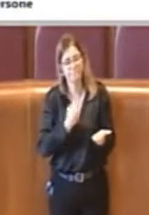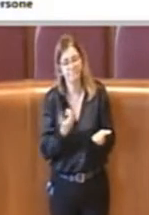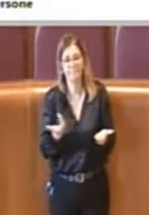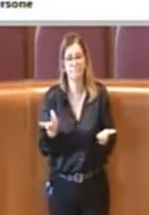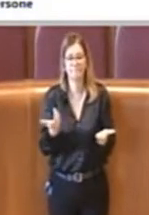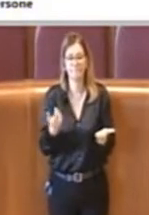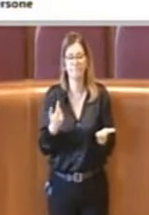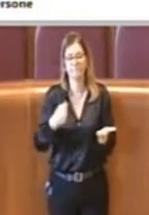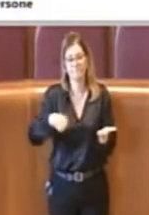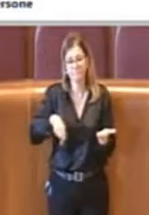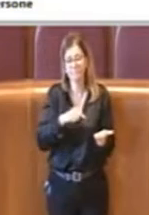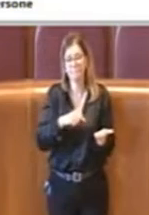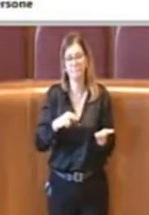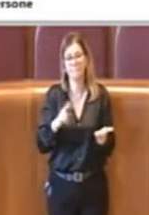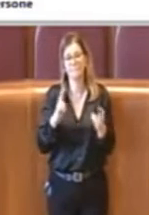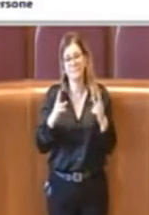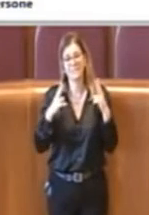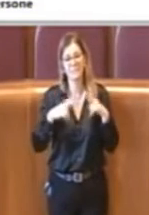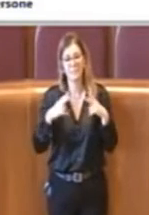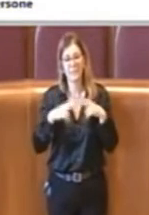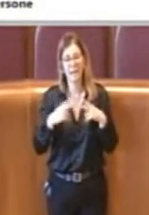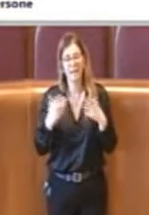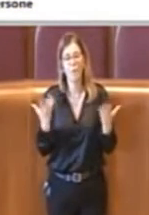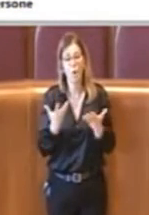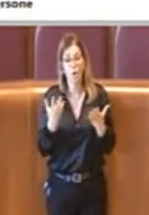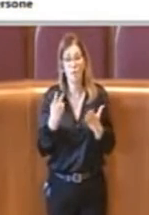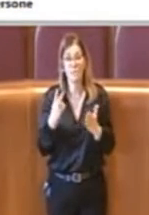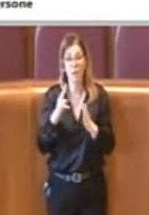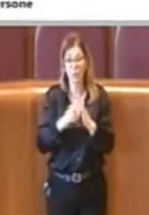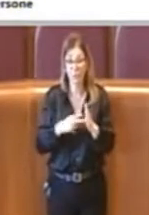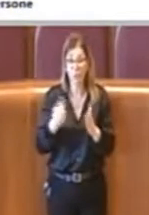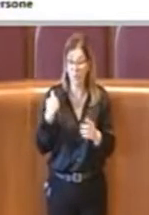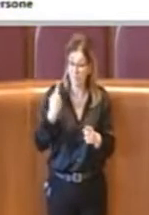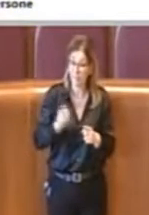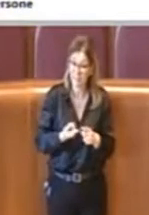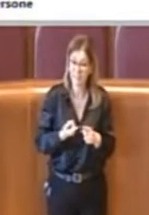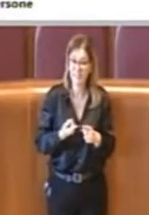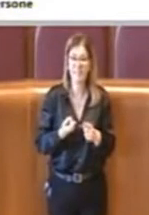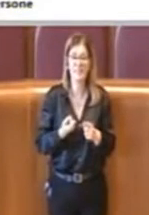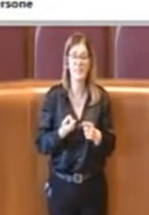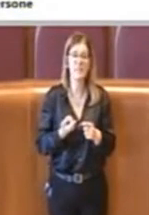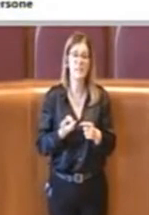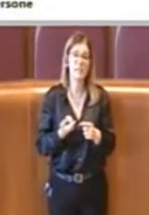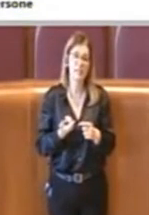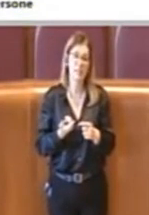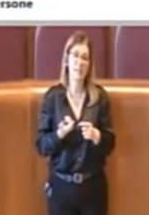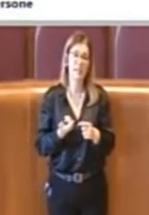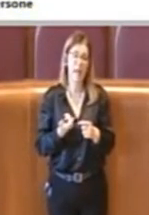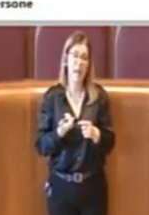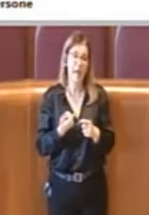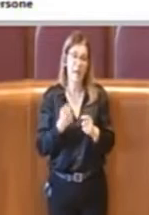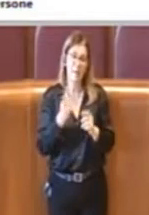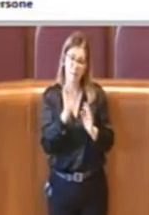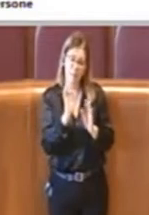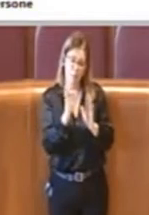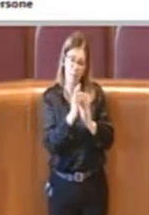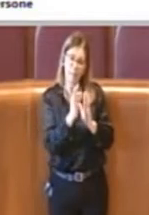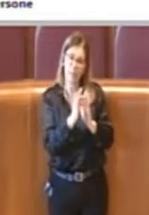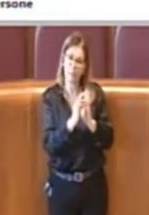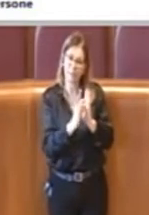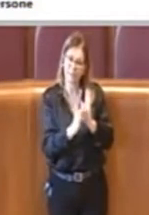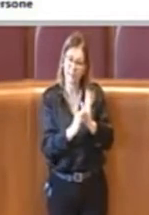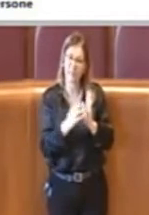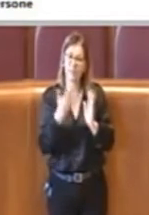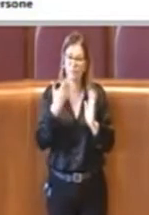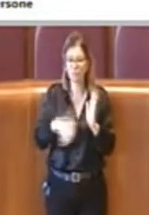speravamo che a distanza di due mesi insomma anche certi punti fossero di richiesta nel dispositivo